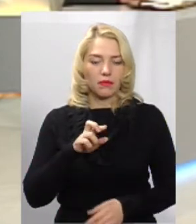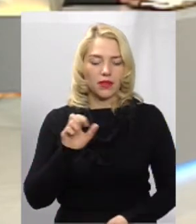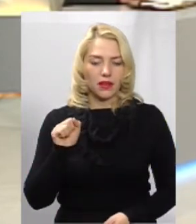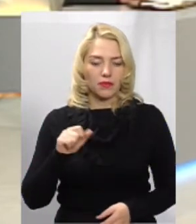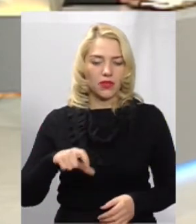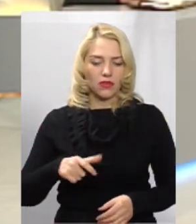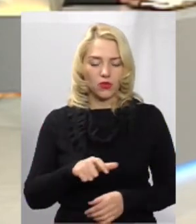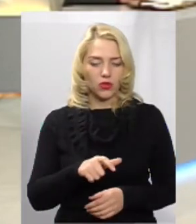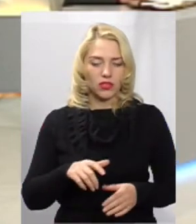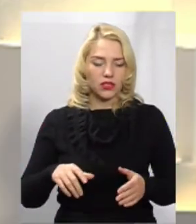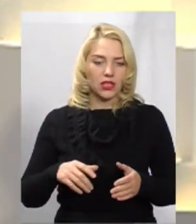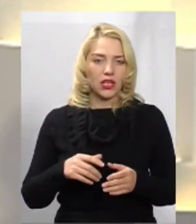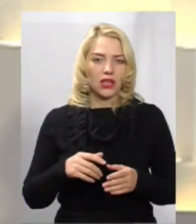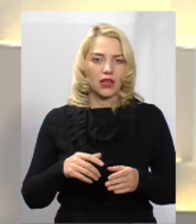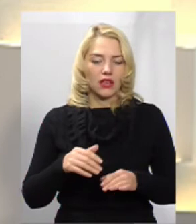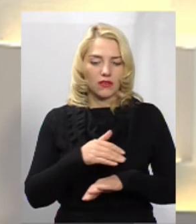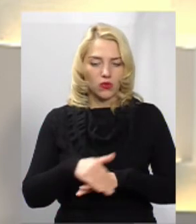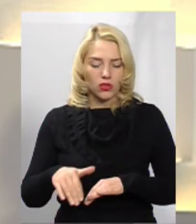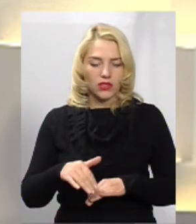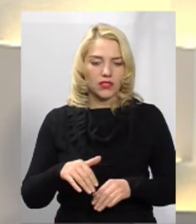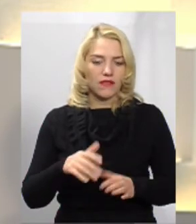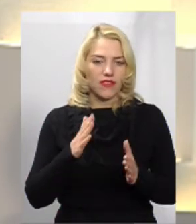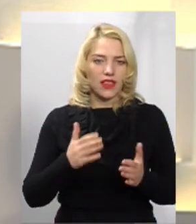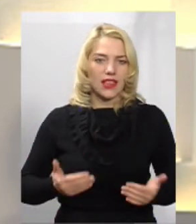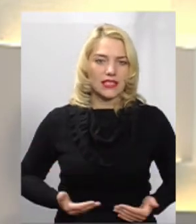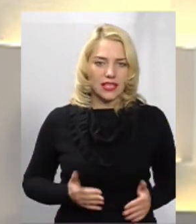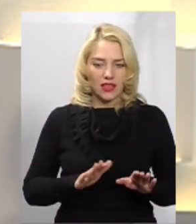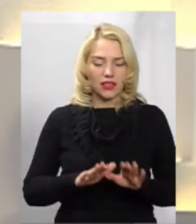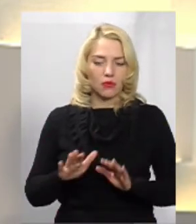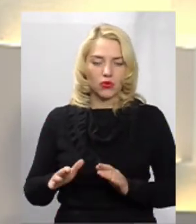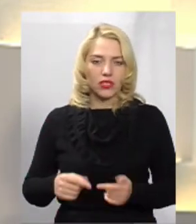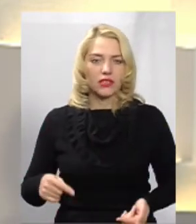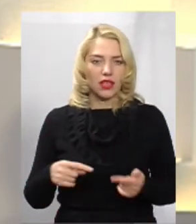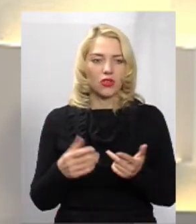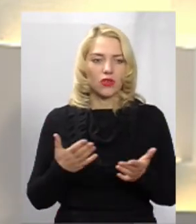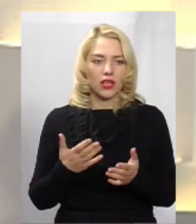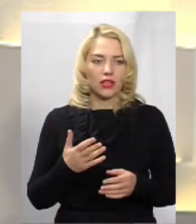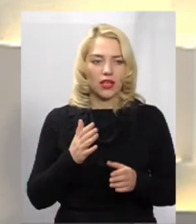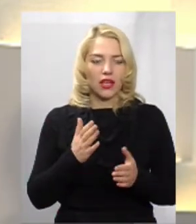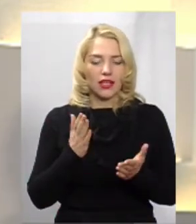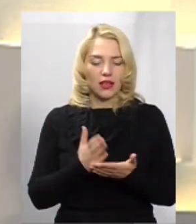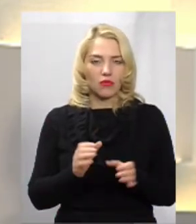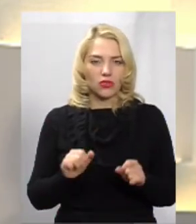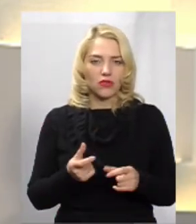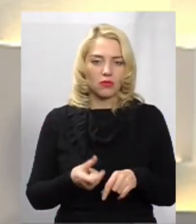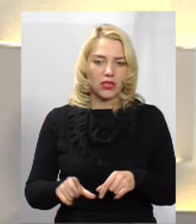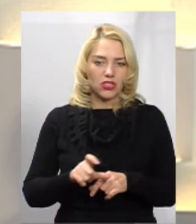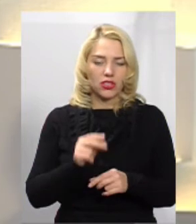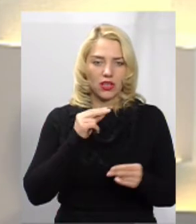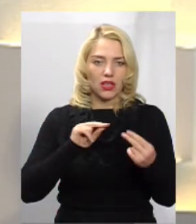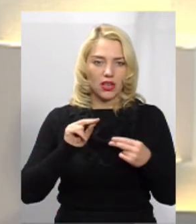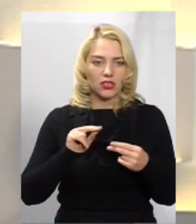вулиці дороги в населених пунктах, згідно яких виникла можливість більш краще і більш насичено